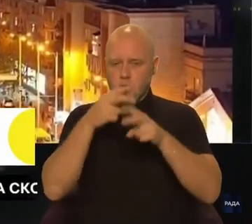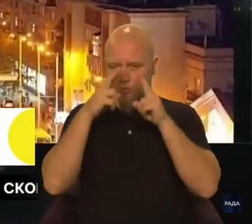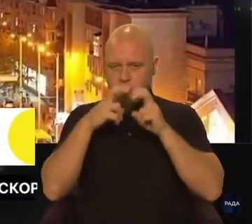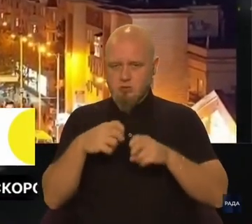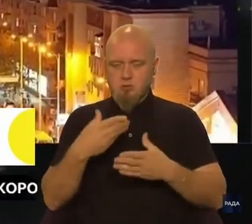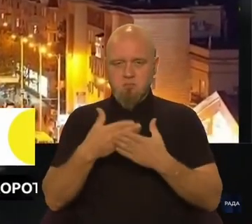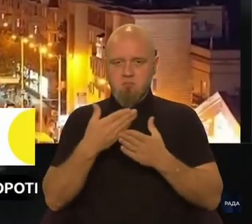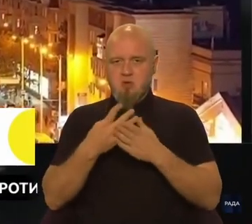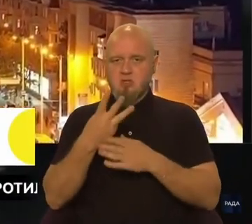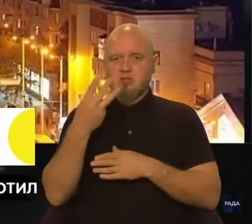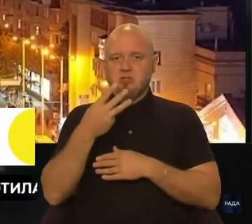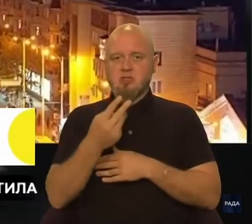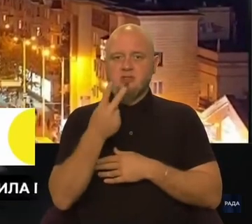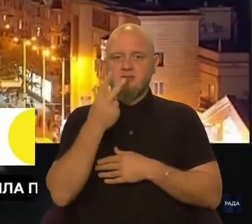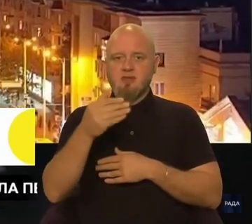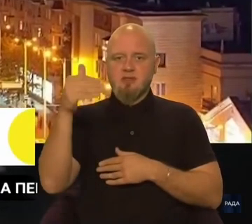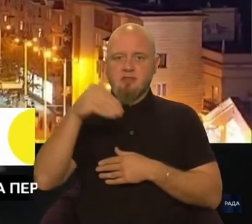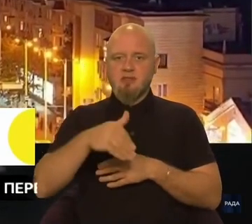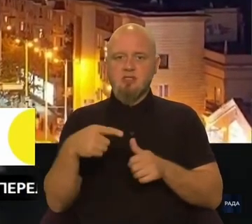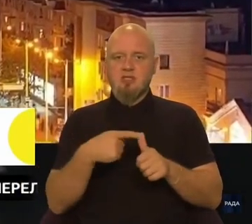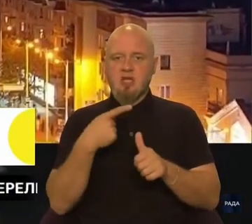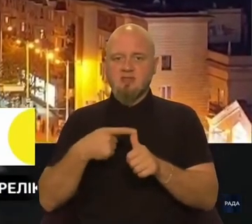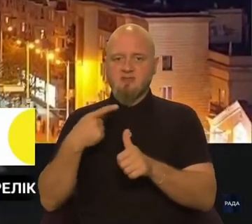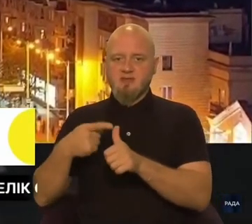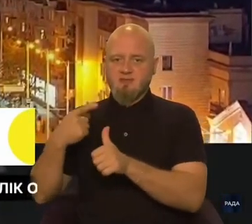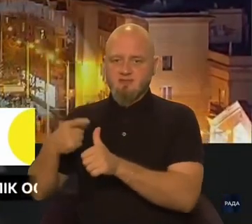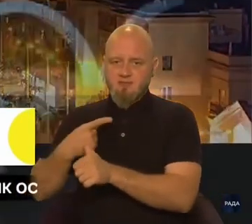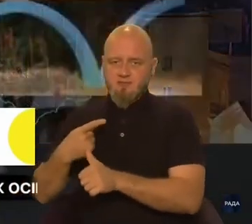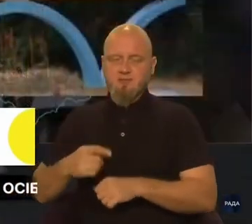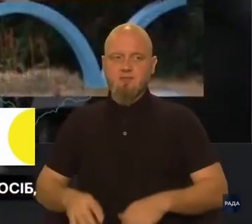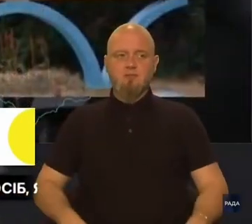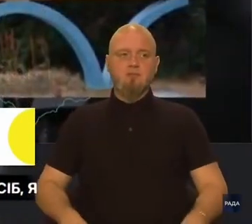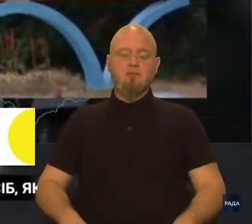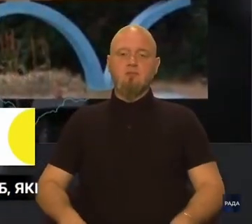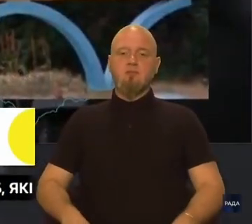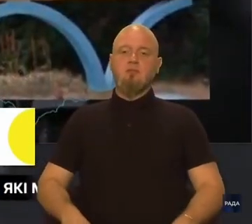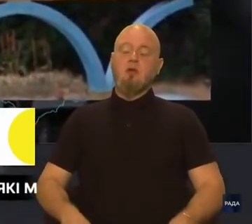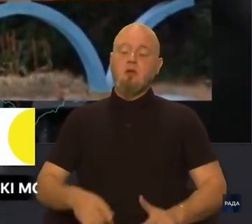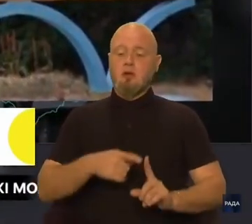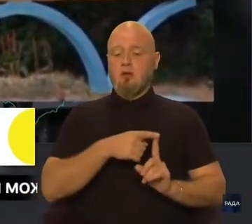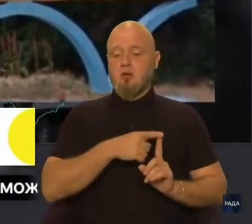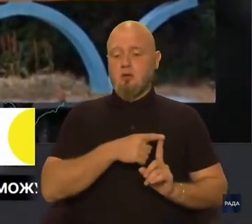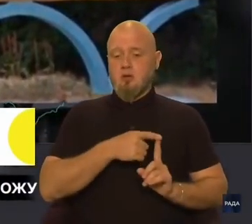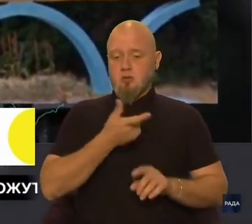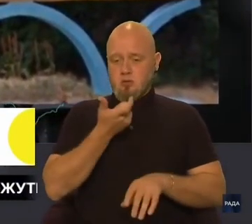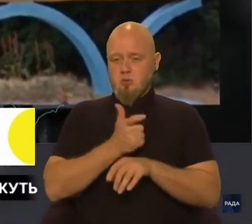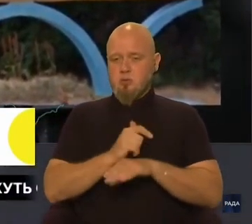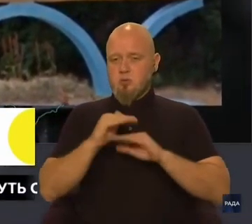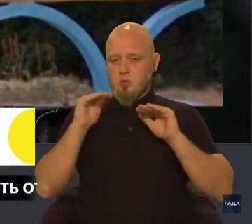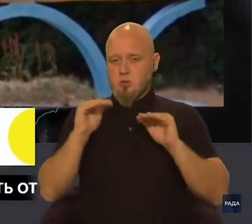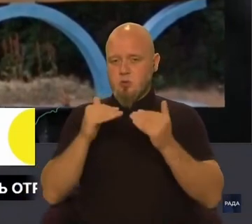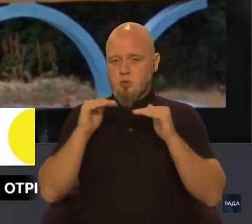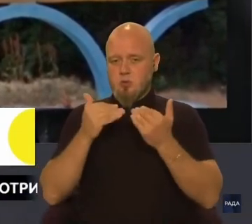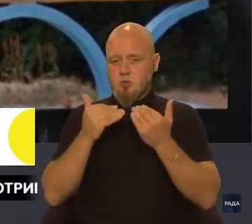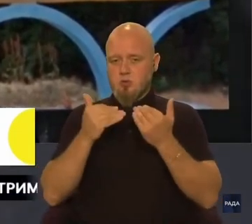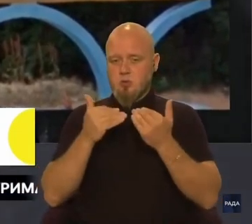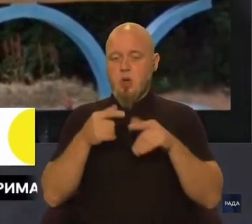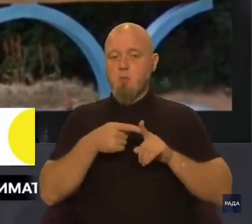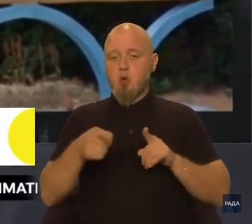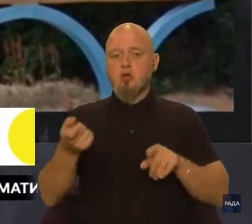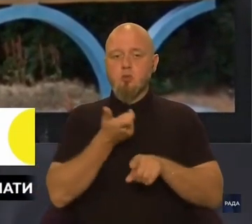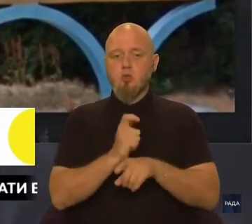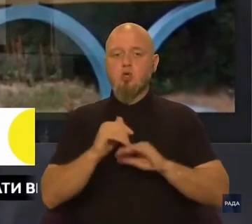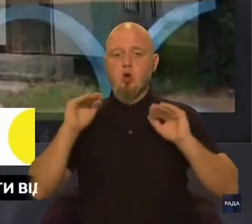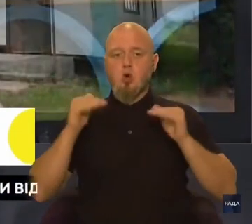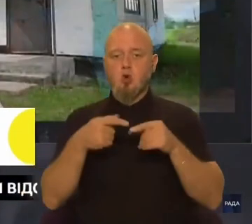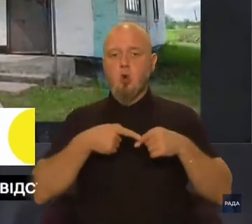майже 32 тисячі назв. Тягом дуже короткого періоду і